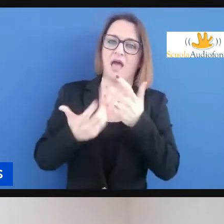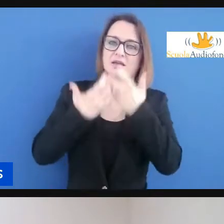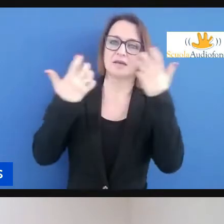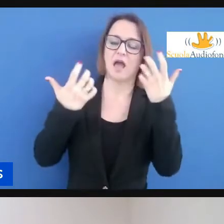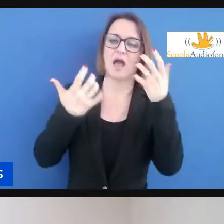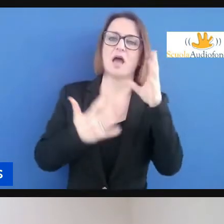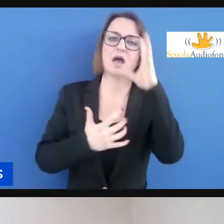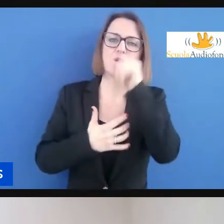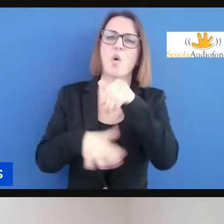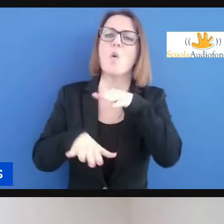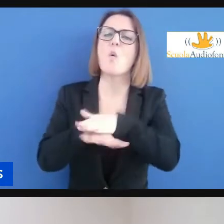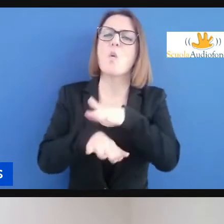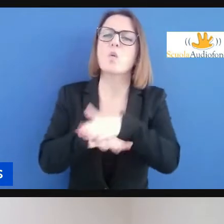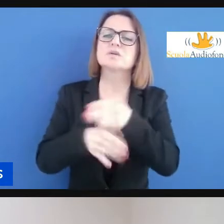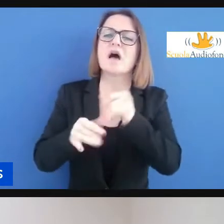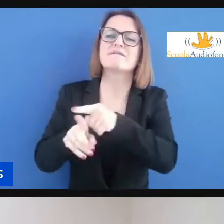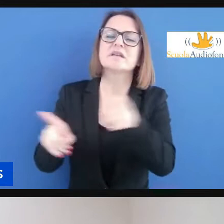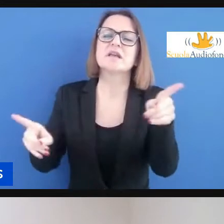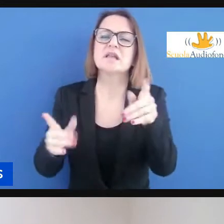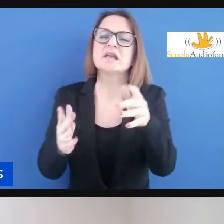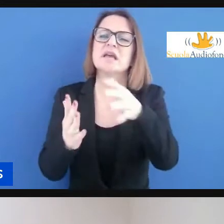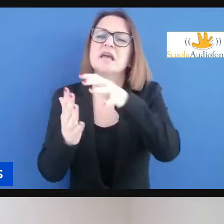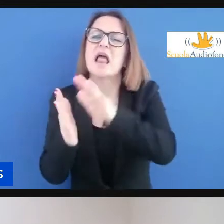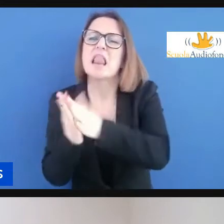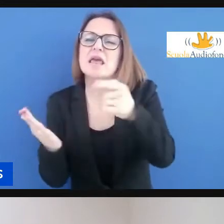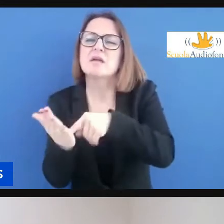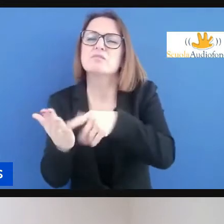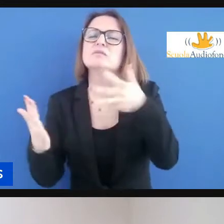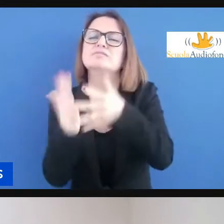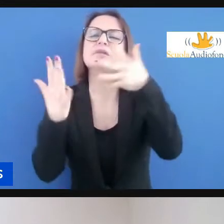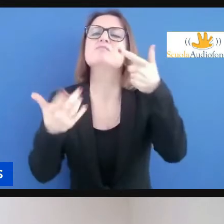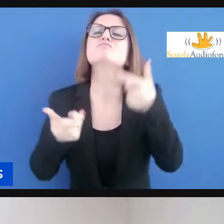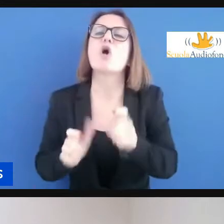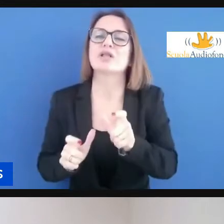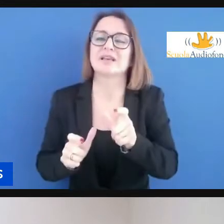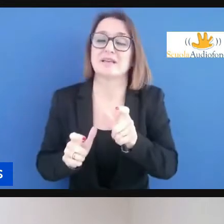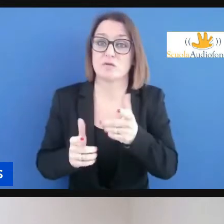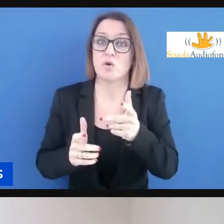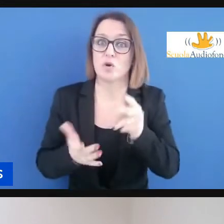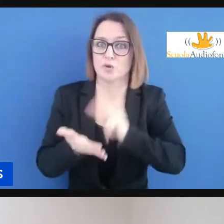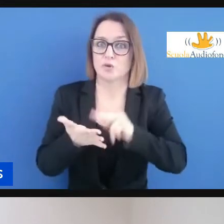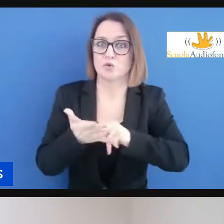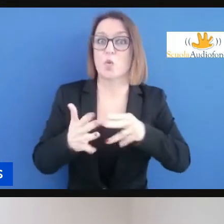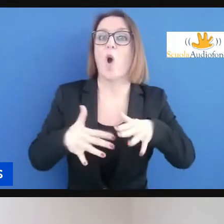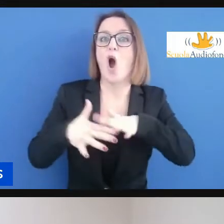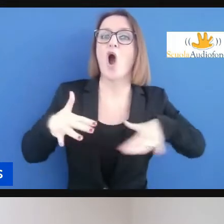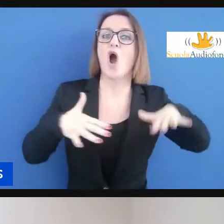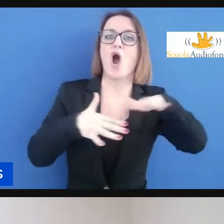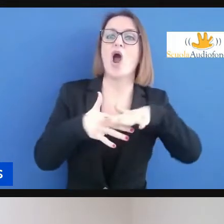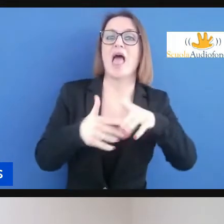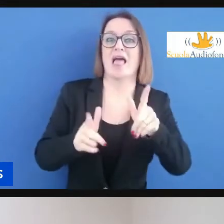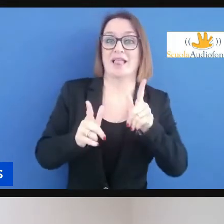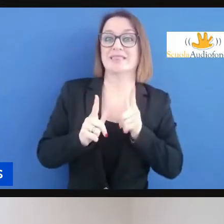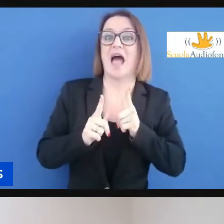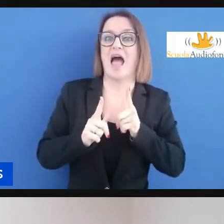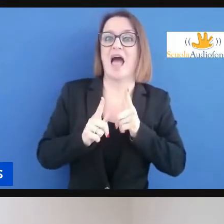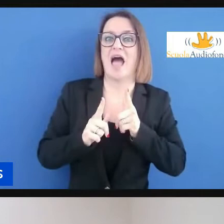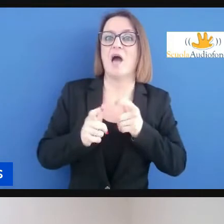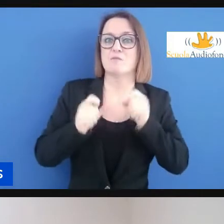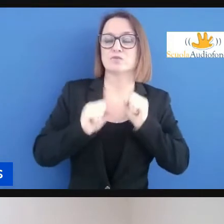'utilizzo di un testo possono far sì che la scuola nello fattispecie l'insegnante